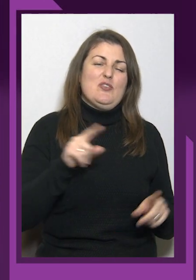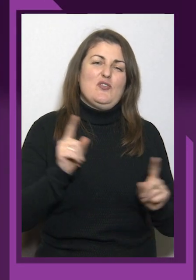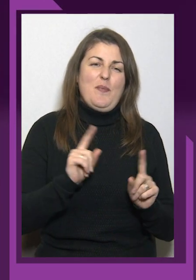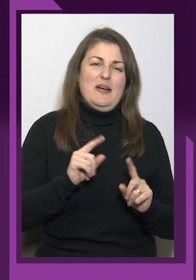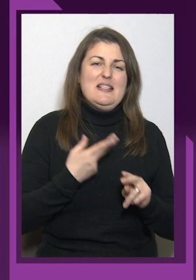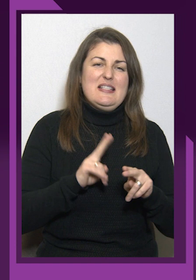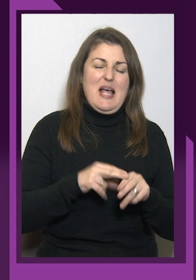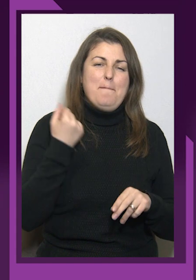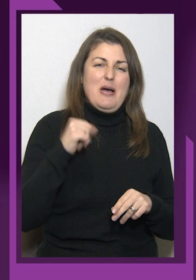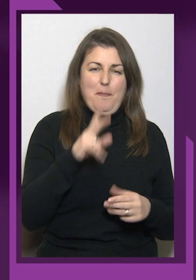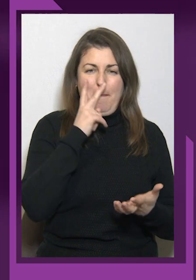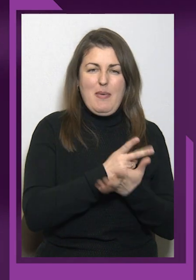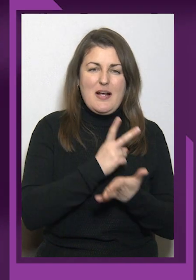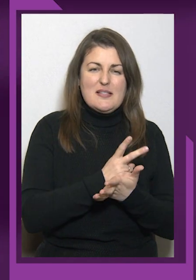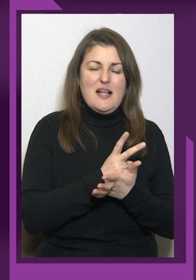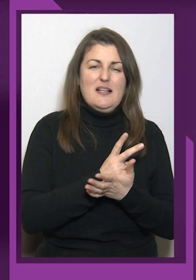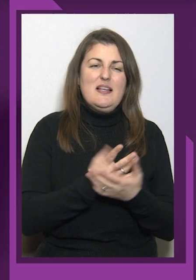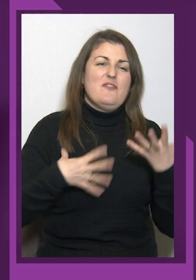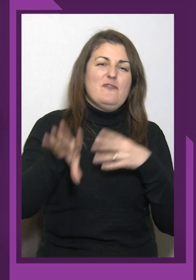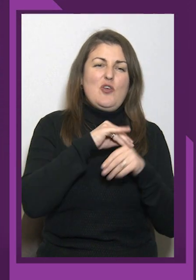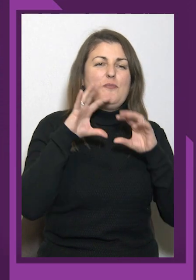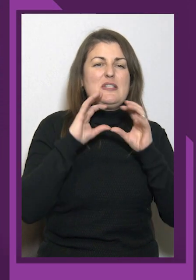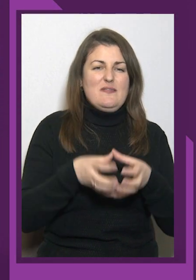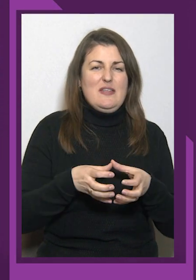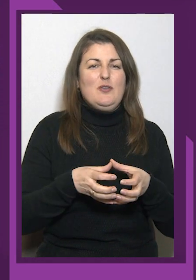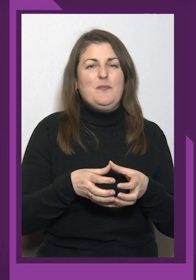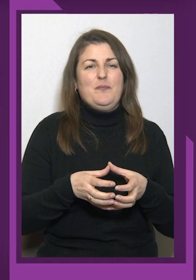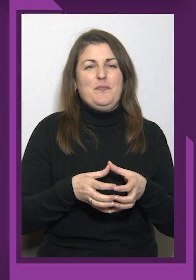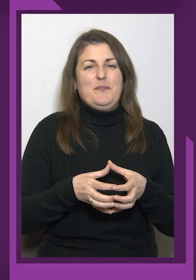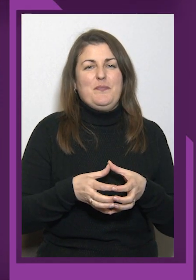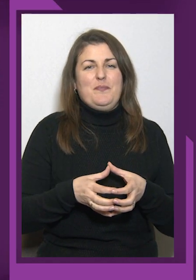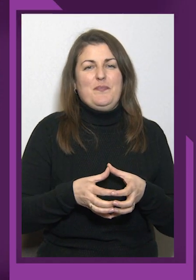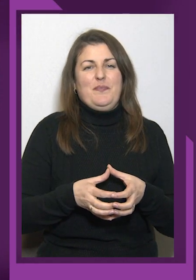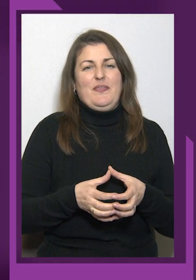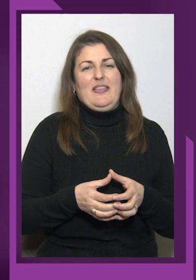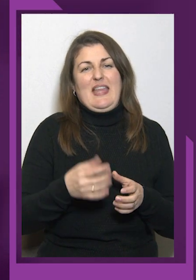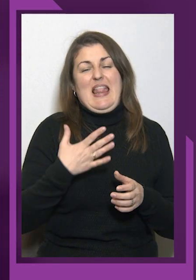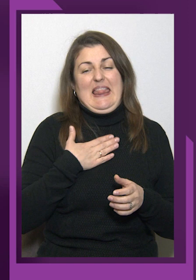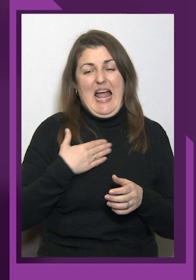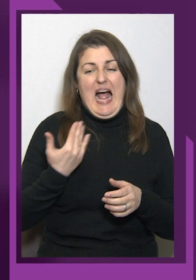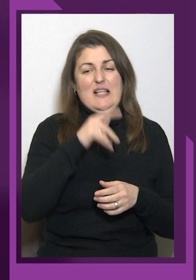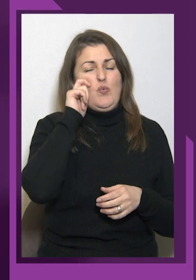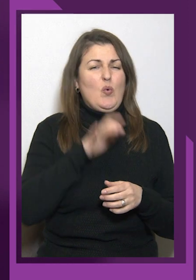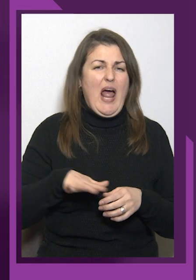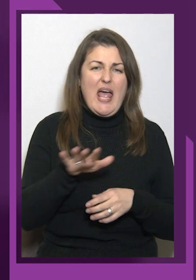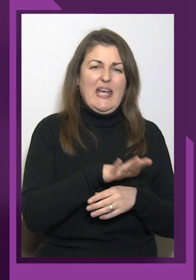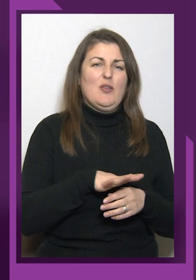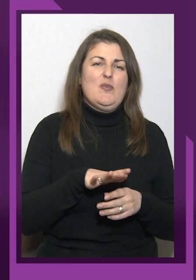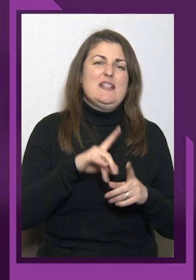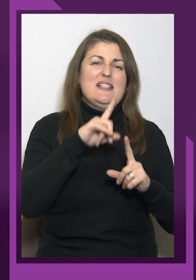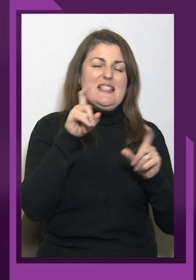нас, Україну. Завдяки нашим збройнім силам ми